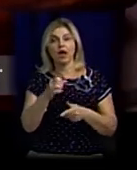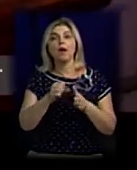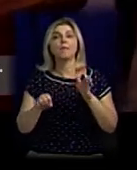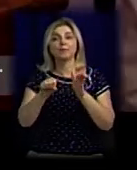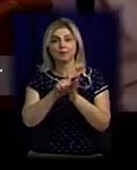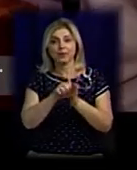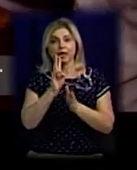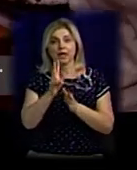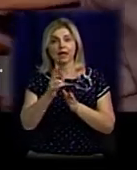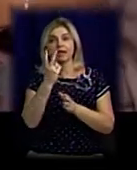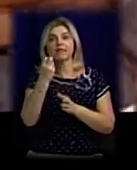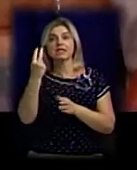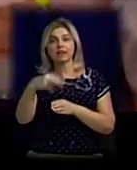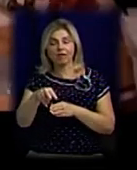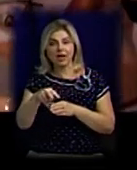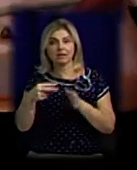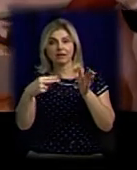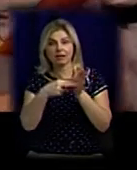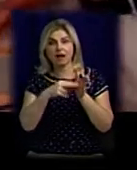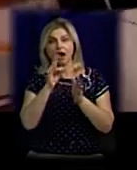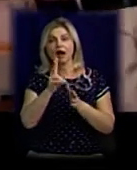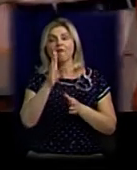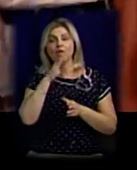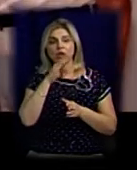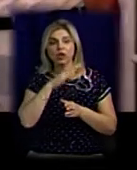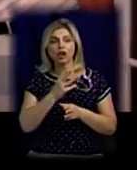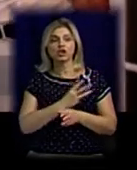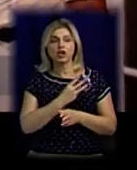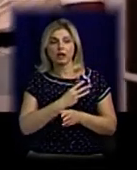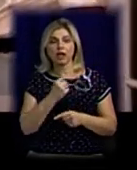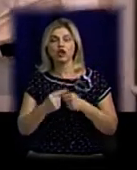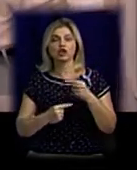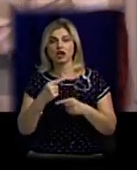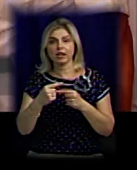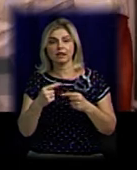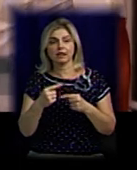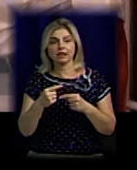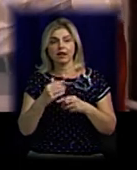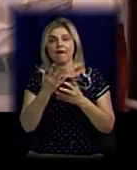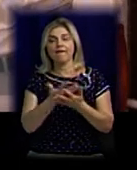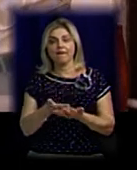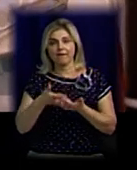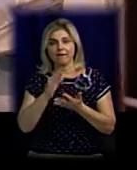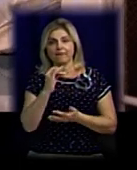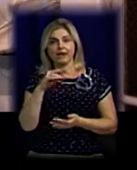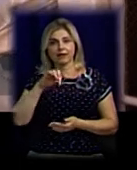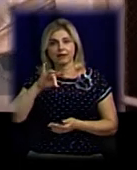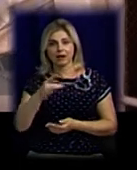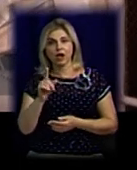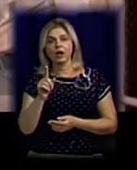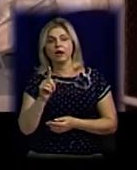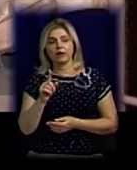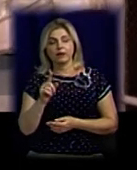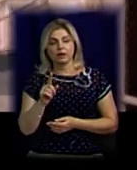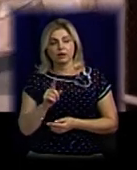до сети 220, подключають її до води. Желательно підключатися через механіцький фільтр, щоб не попадали частички.